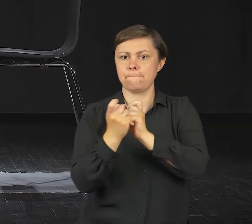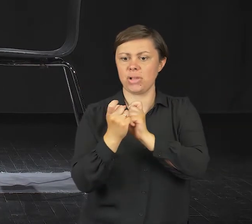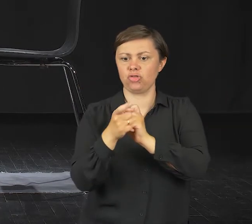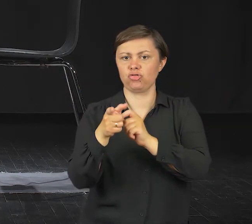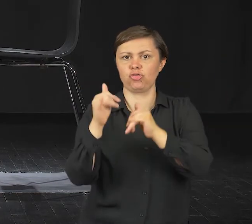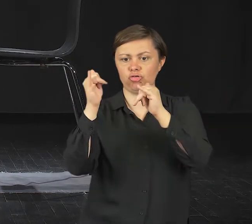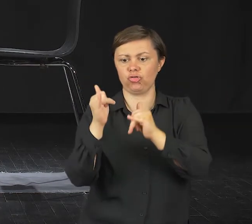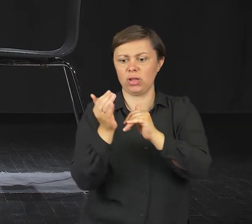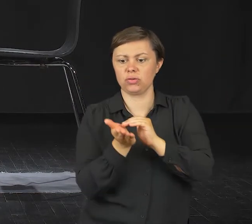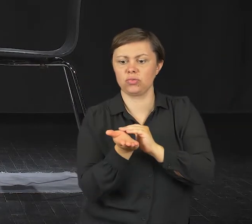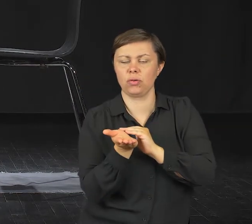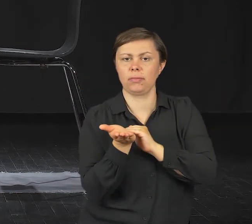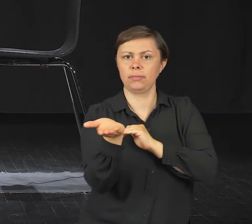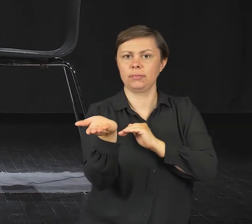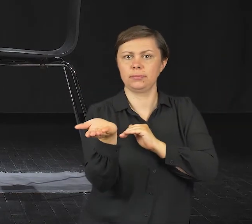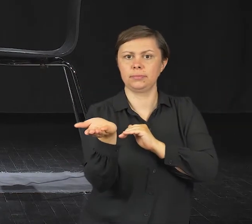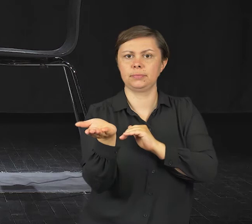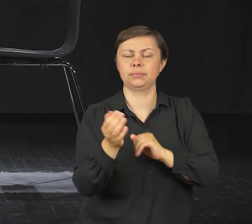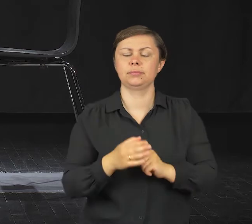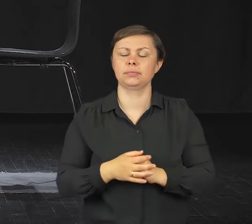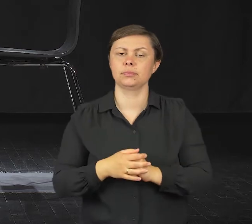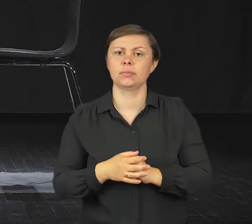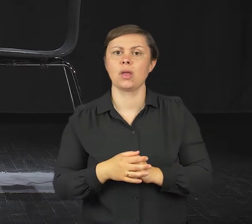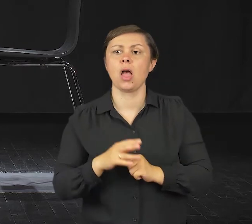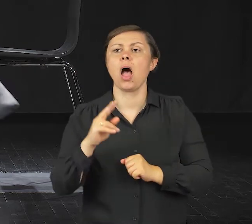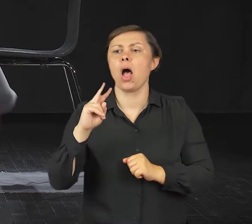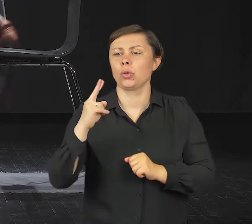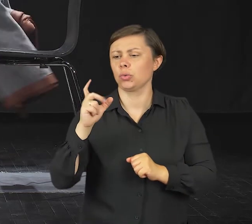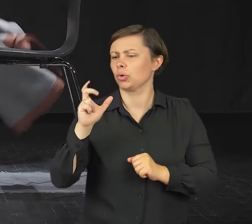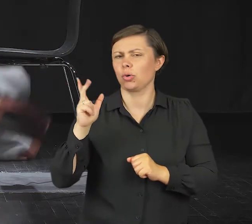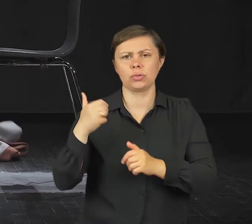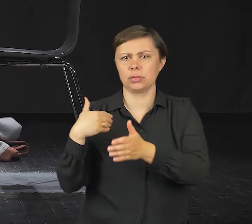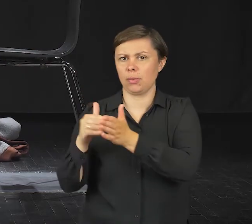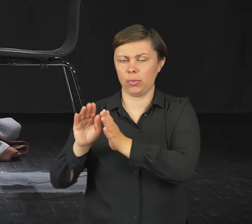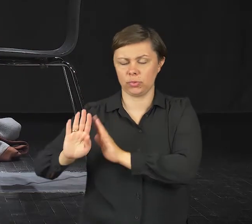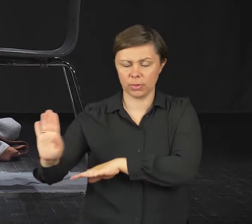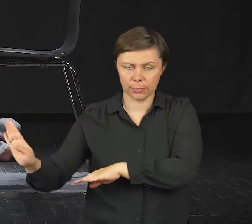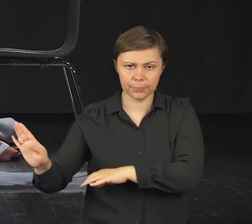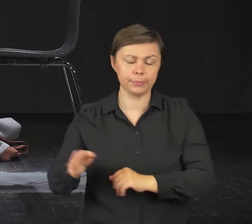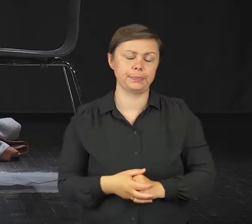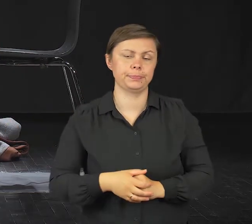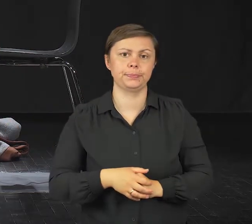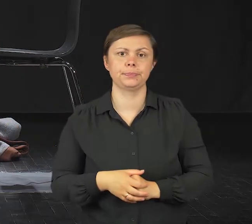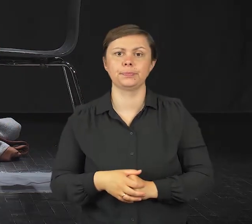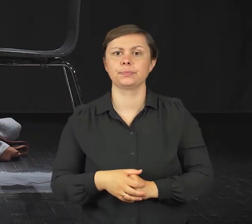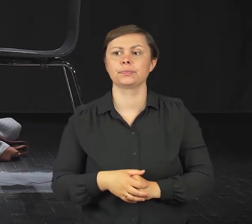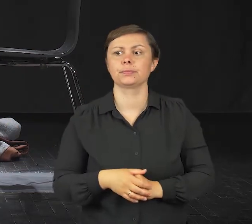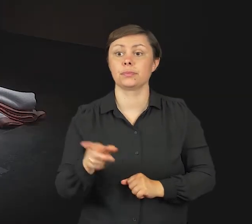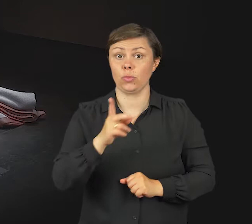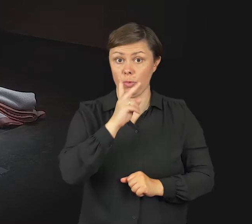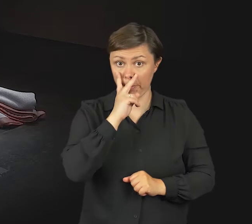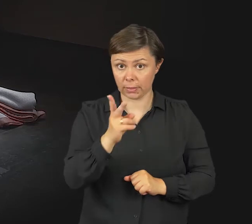krzesłem. Drugi koc na razie nam nie będzie potrzebny, na dół. I popatrz.